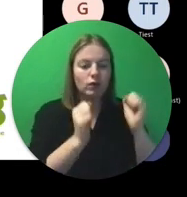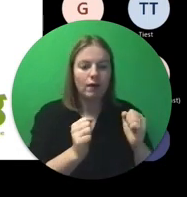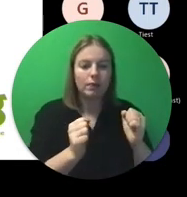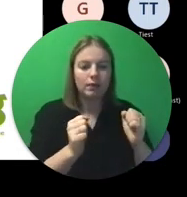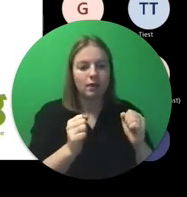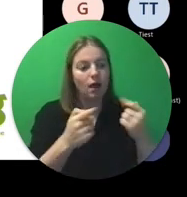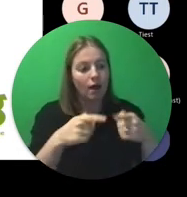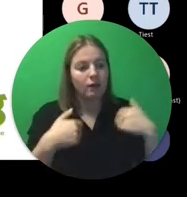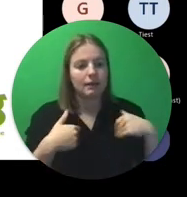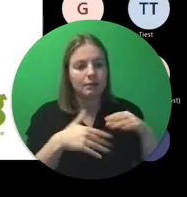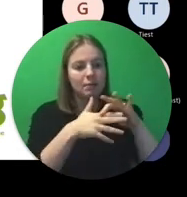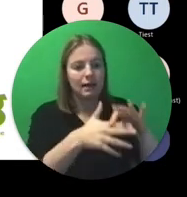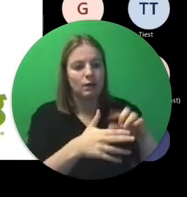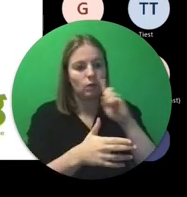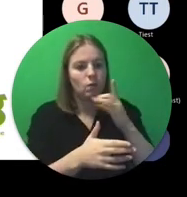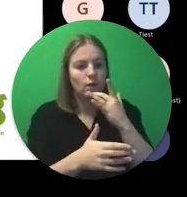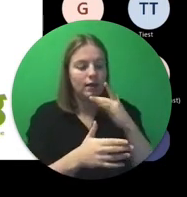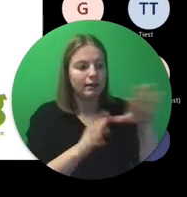buitenlandkeuzes.